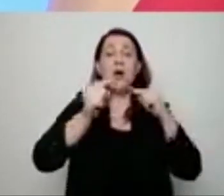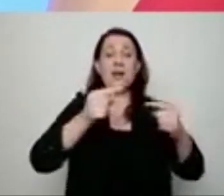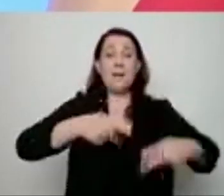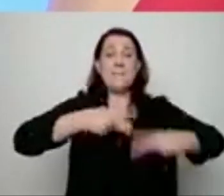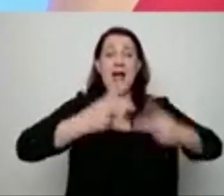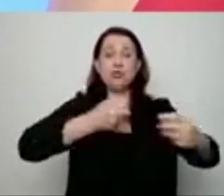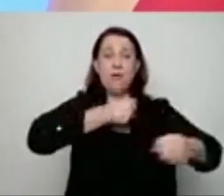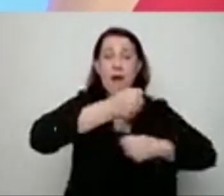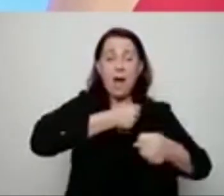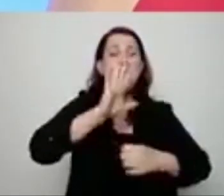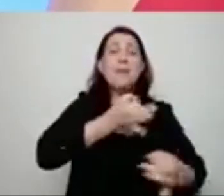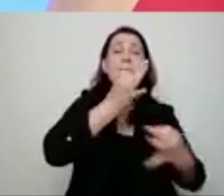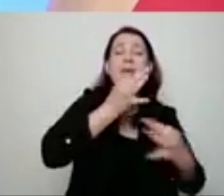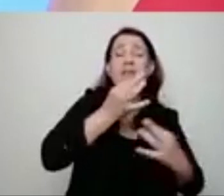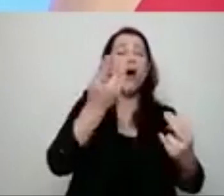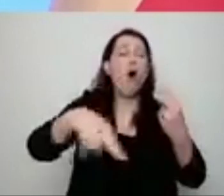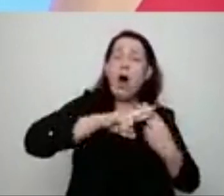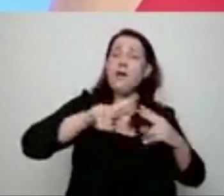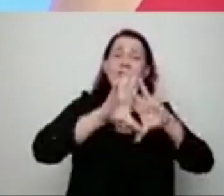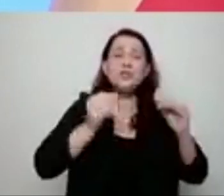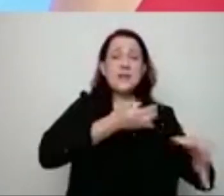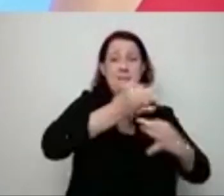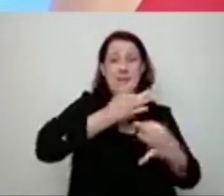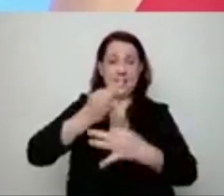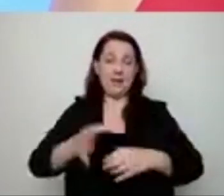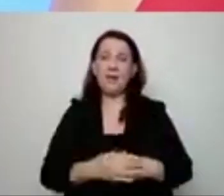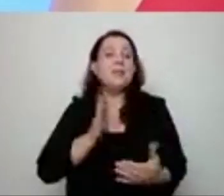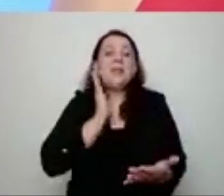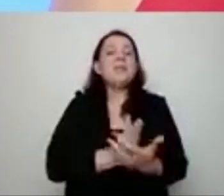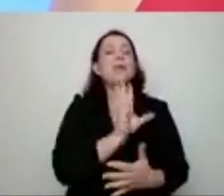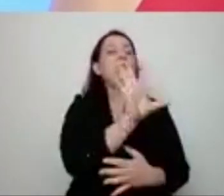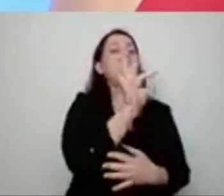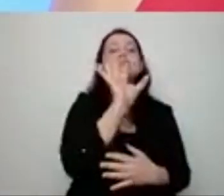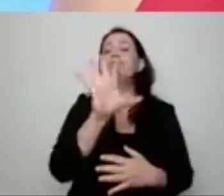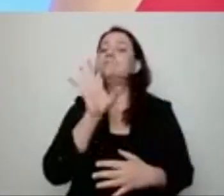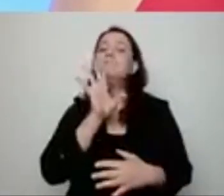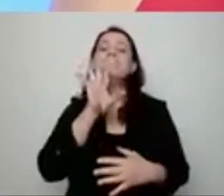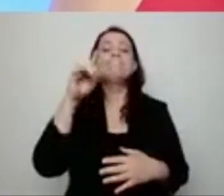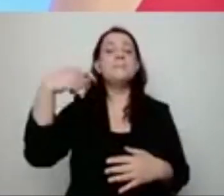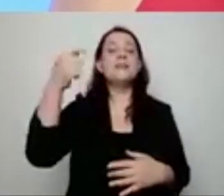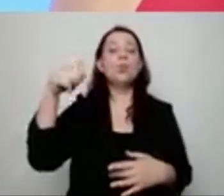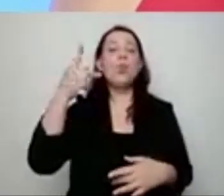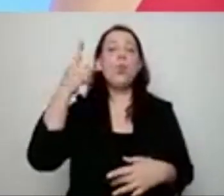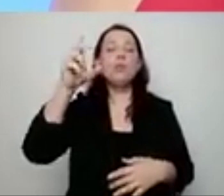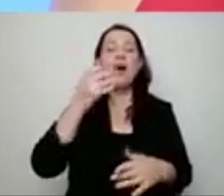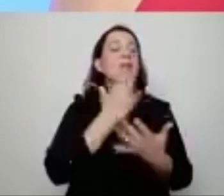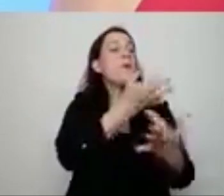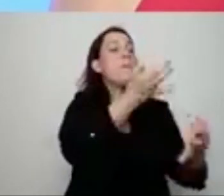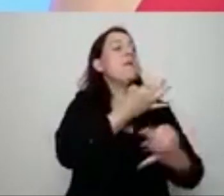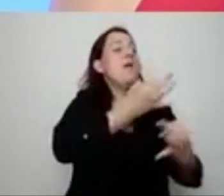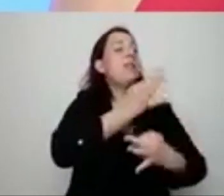na której będę odpowiadał na wszystkie pytania dziennikarzy. A nie tylko tak jak prezydent Andrzej Duda na pytania dziennikarzy